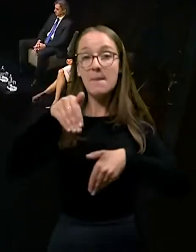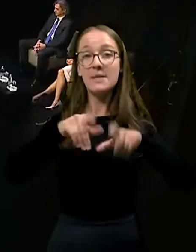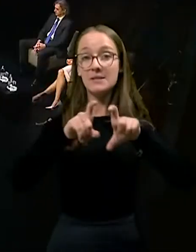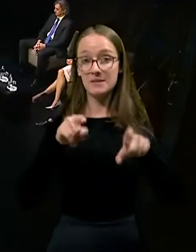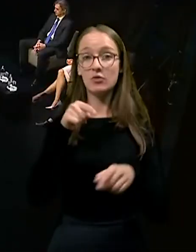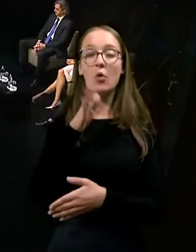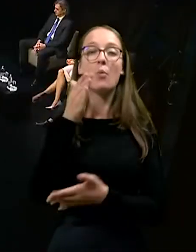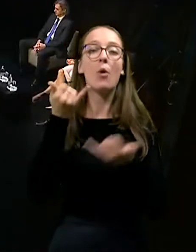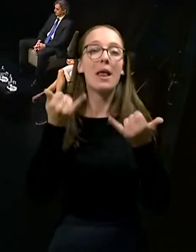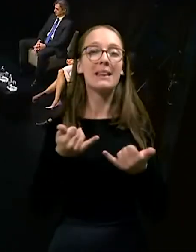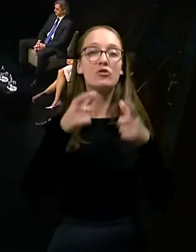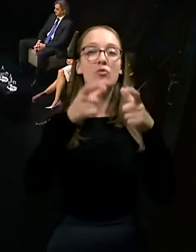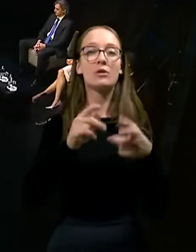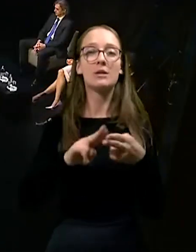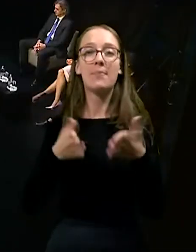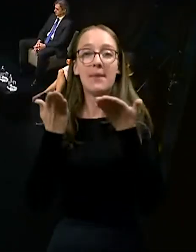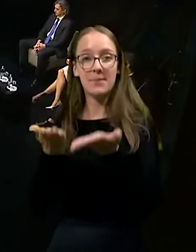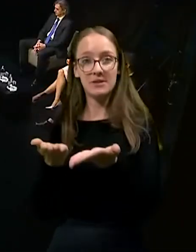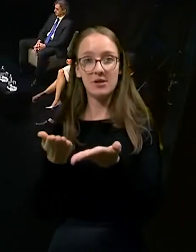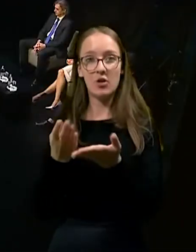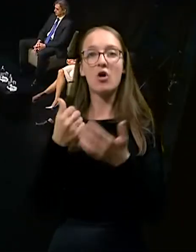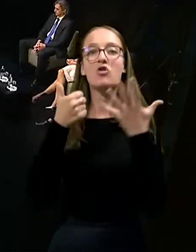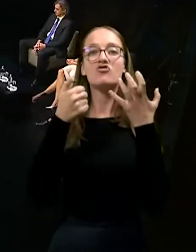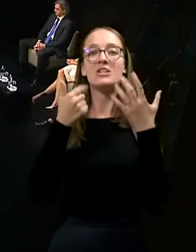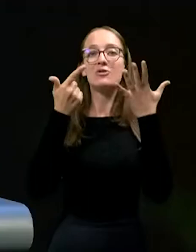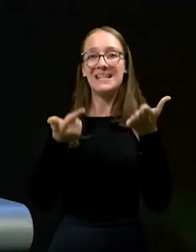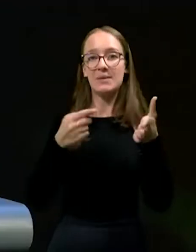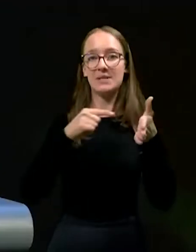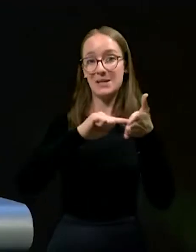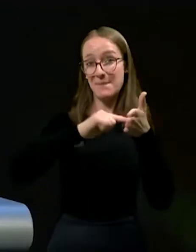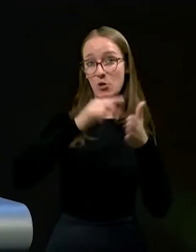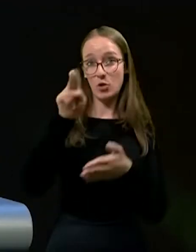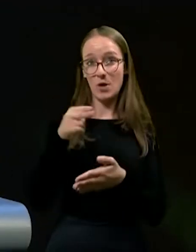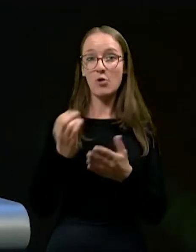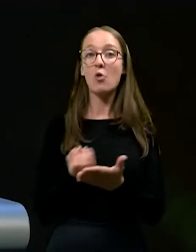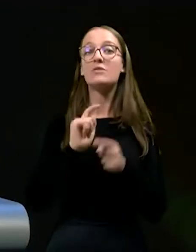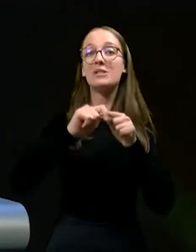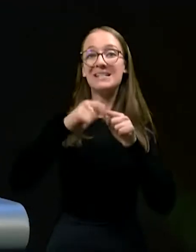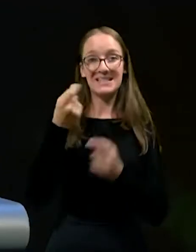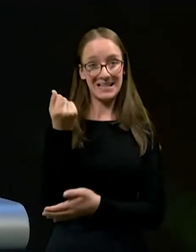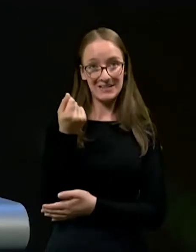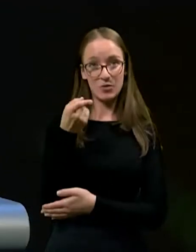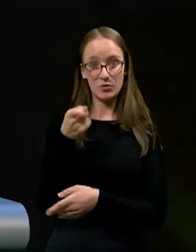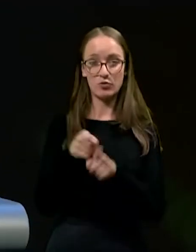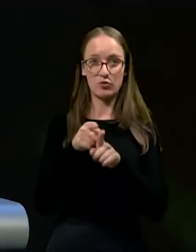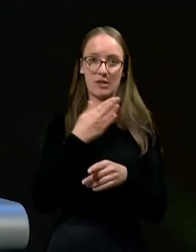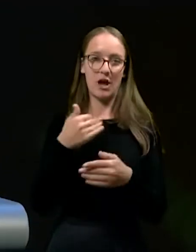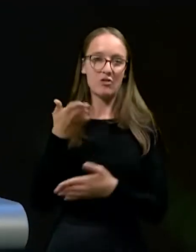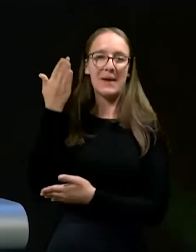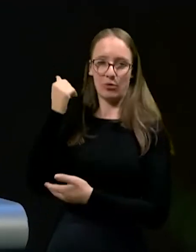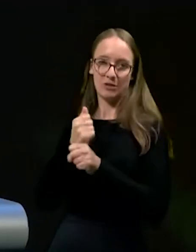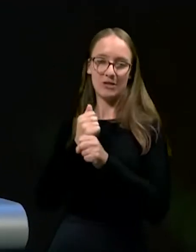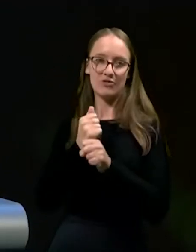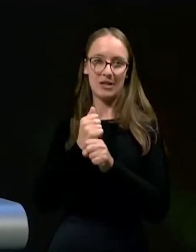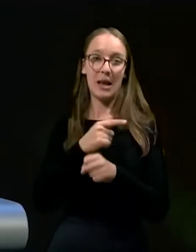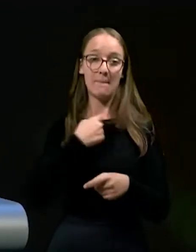bo leto s podjetjem namenilo še 170 milijonov evrov razvojnih sredstv, sveda je to tudi so naši predhodniki delali,